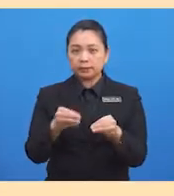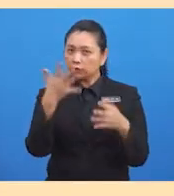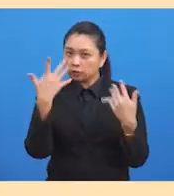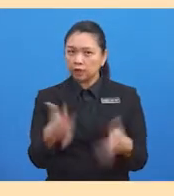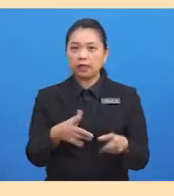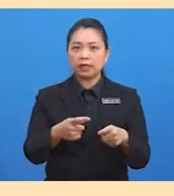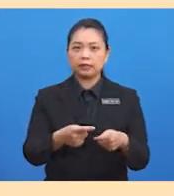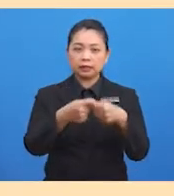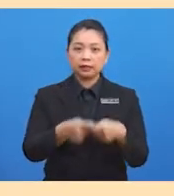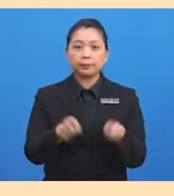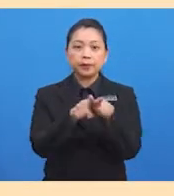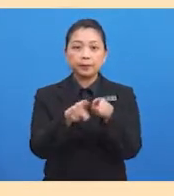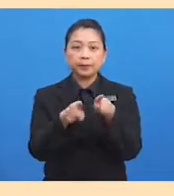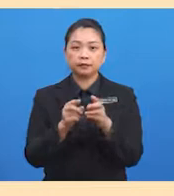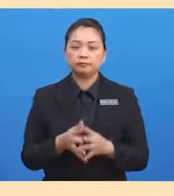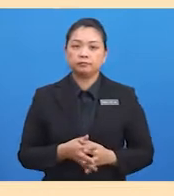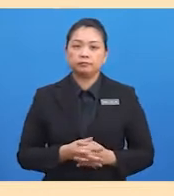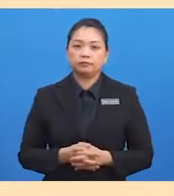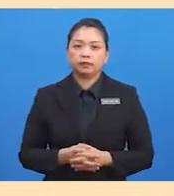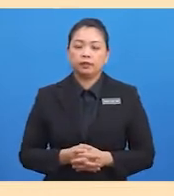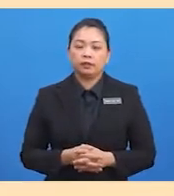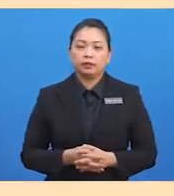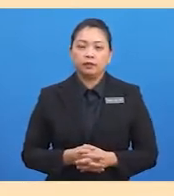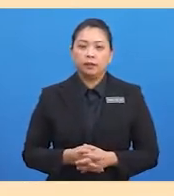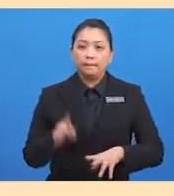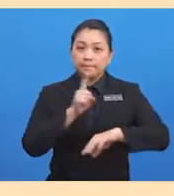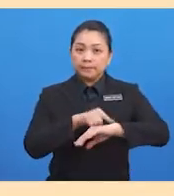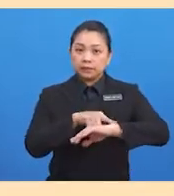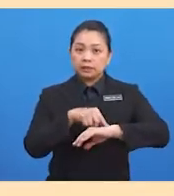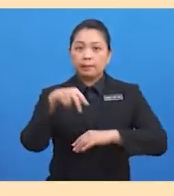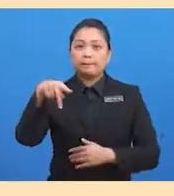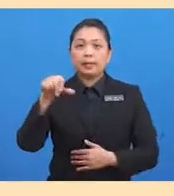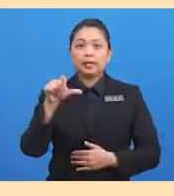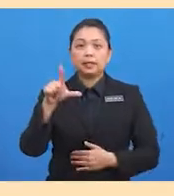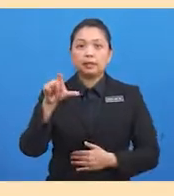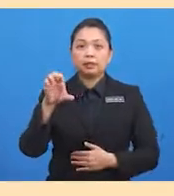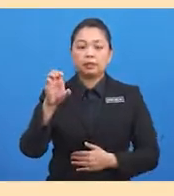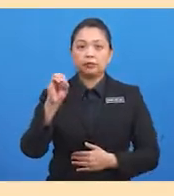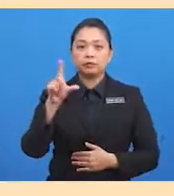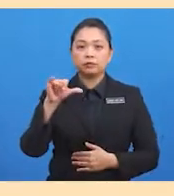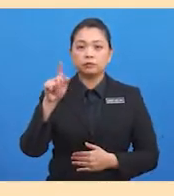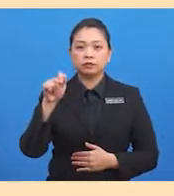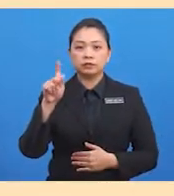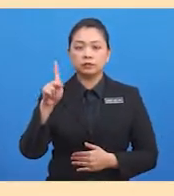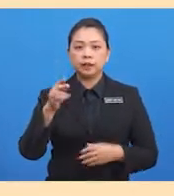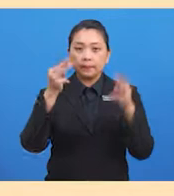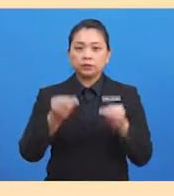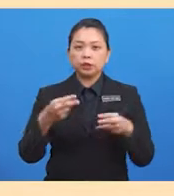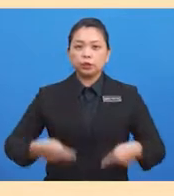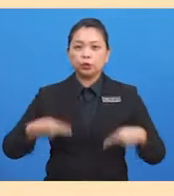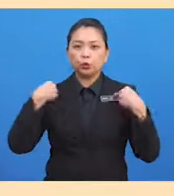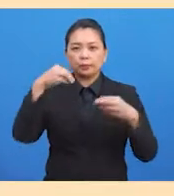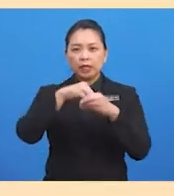Pada zaman paleolitik, manusia hidup dalam kelompok kecil yang merupakan gabungan